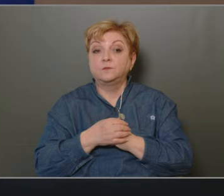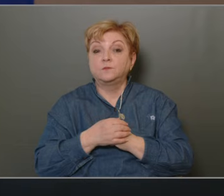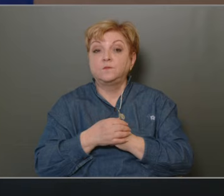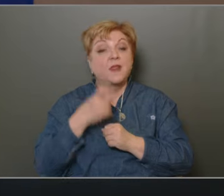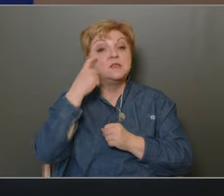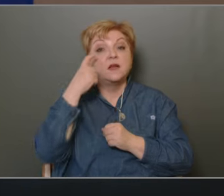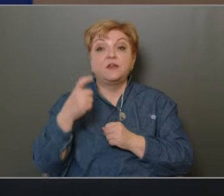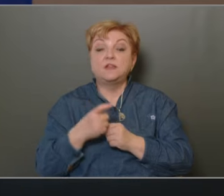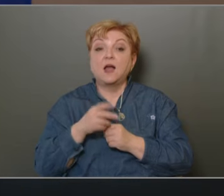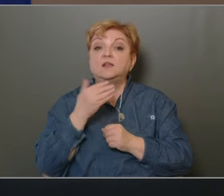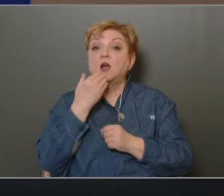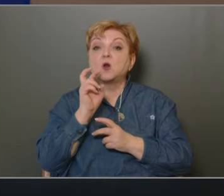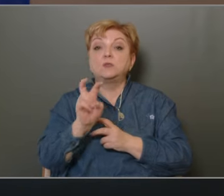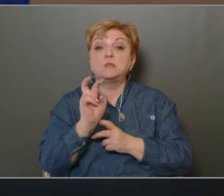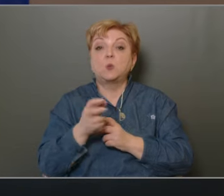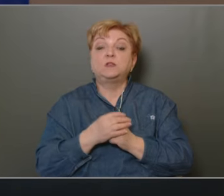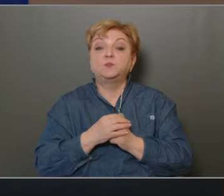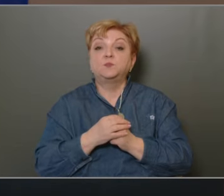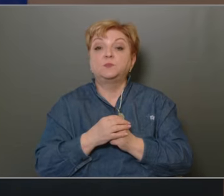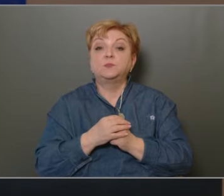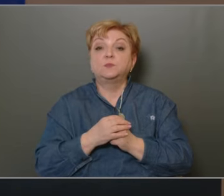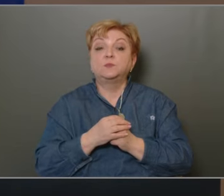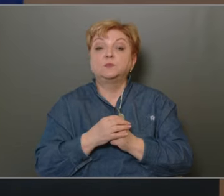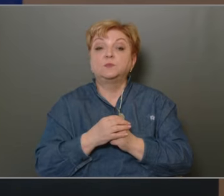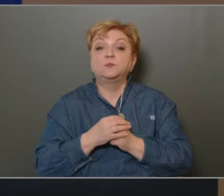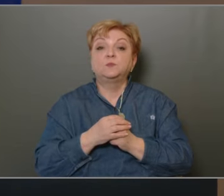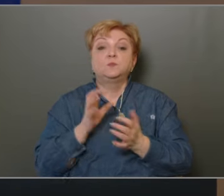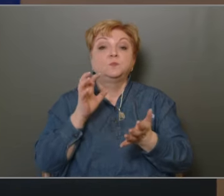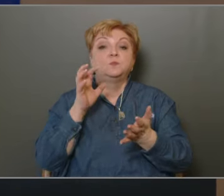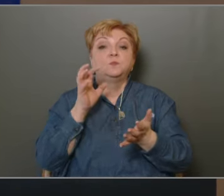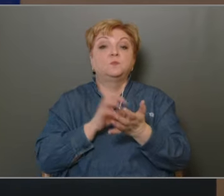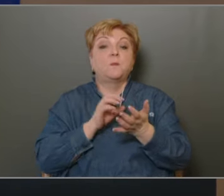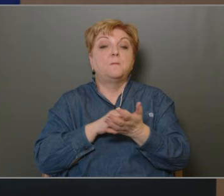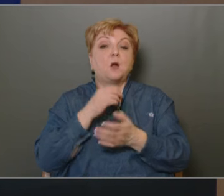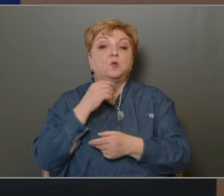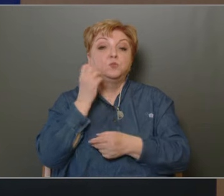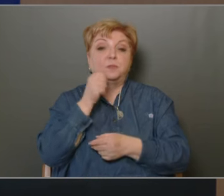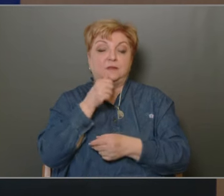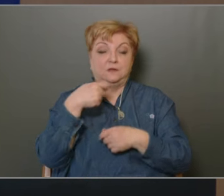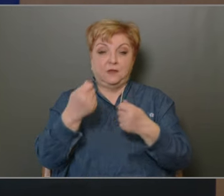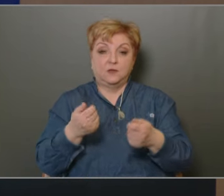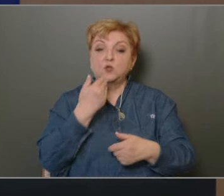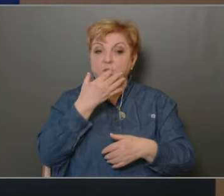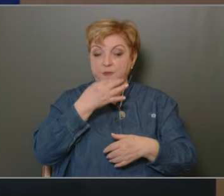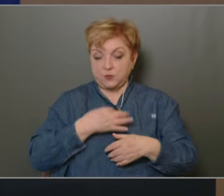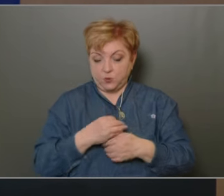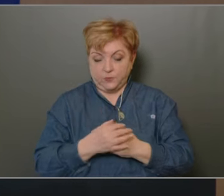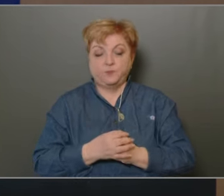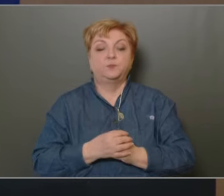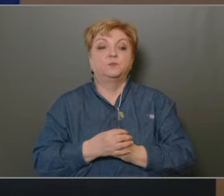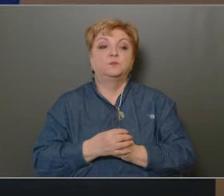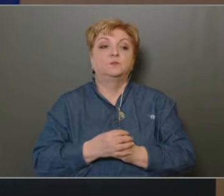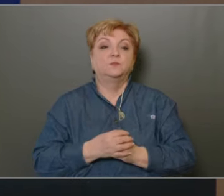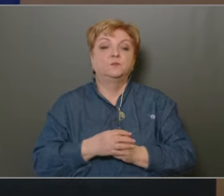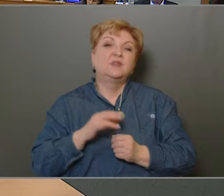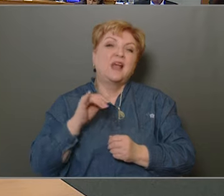Nincs észrevétel, ki kíván hozzászólni? Magos Péternek adom meg a szó Köszönöm a szót, polgármester úr!